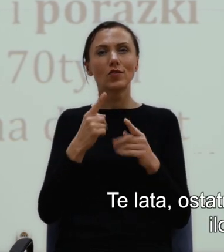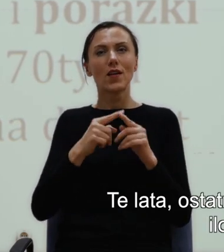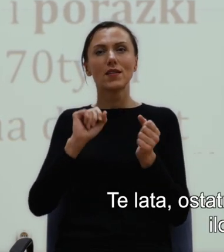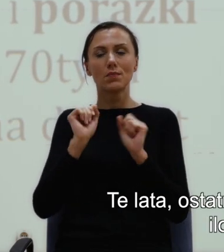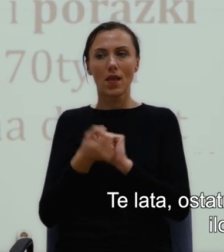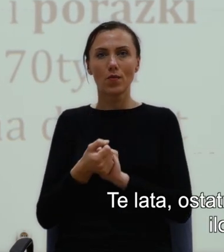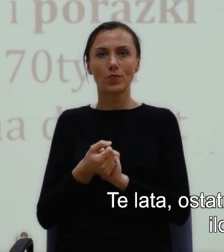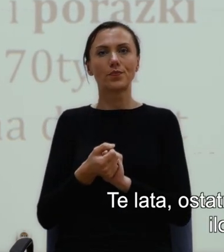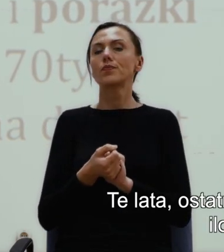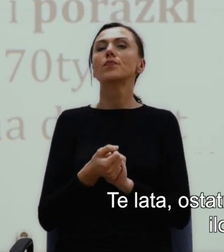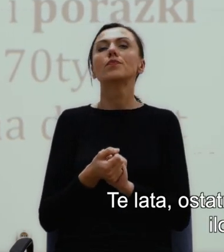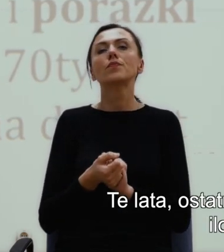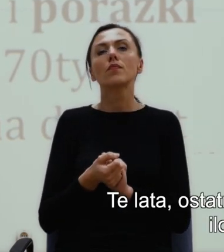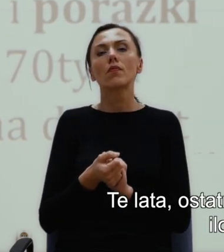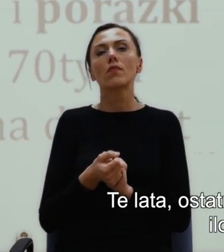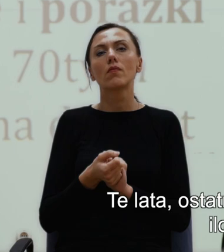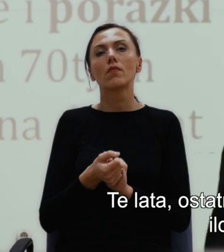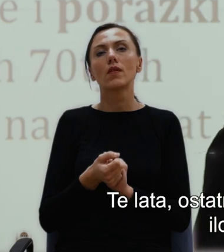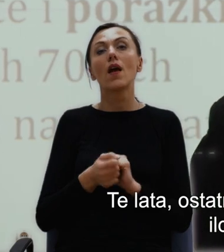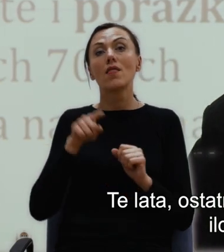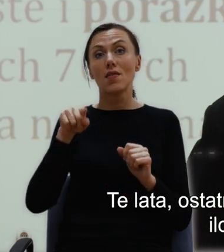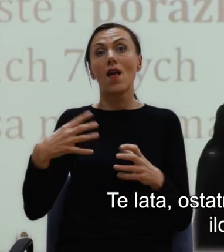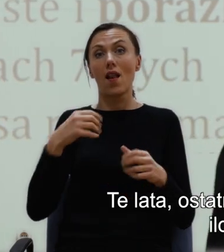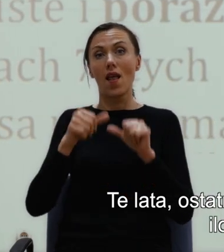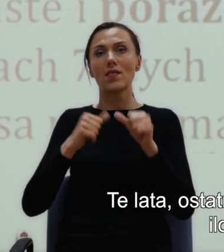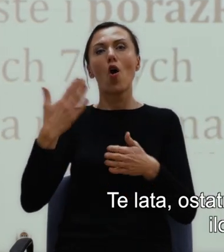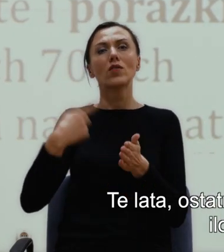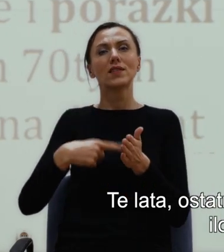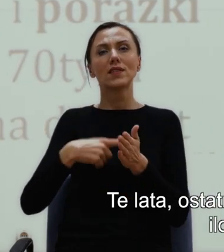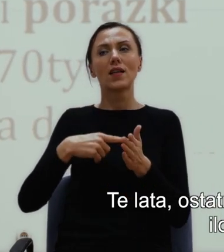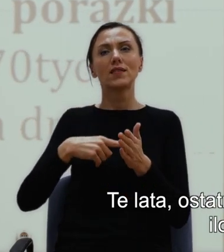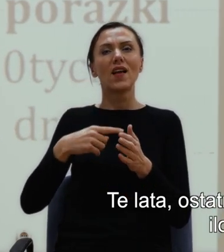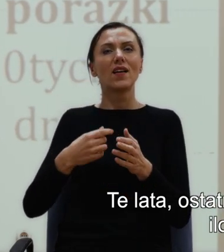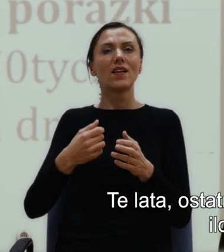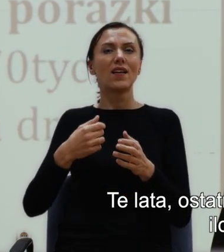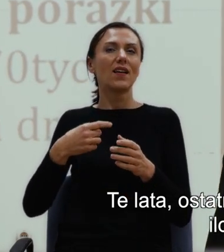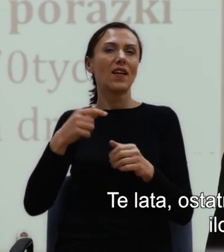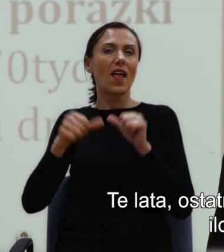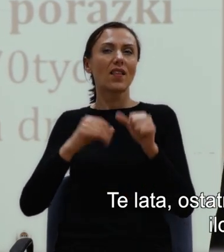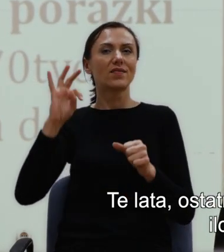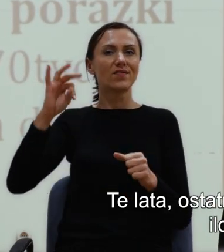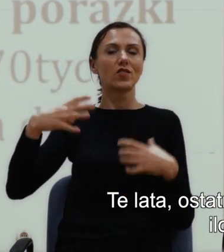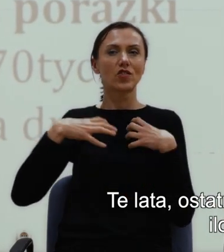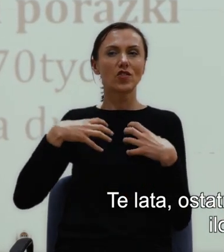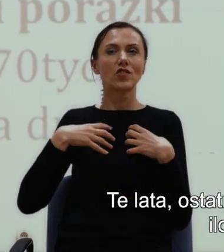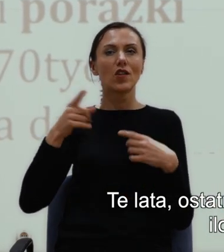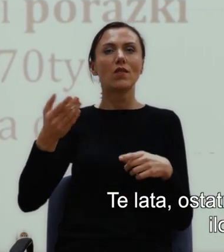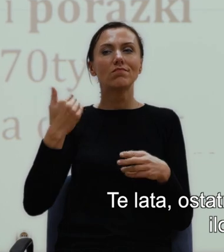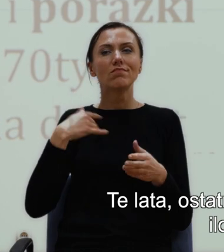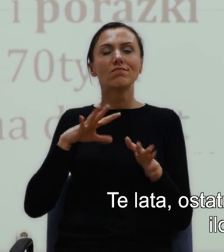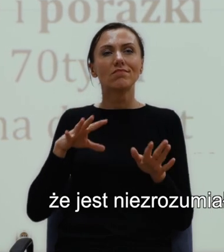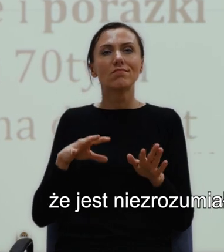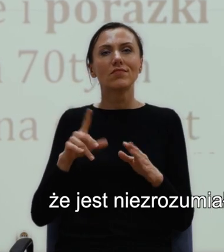Te lata, ostatnie dekady jego życia są nakreślone dużą ilością frustracji